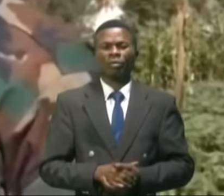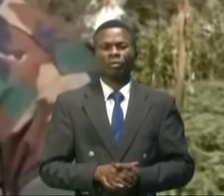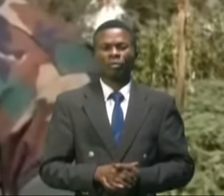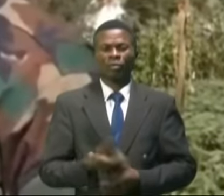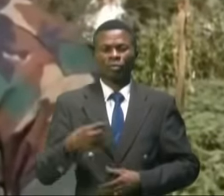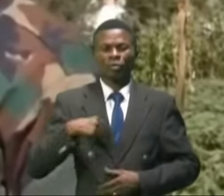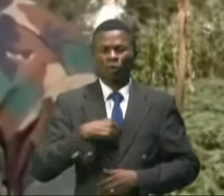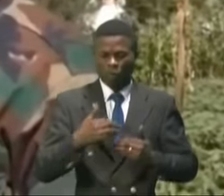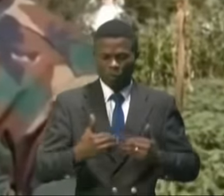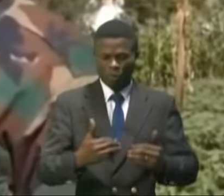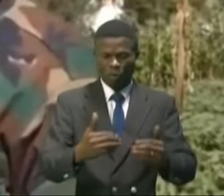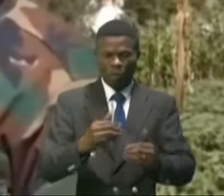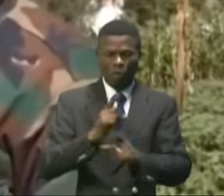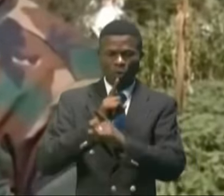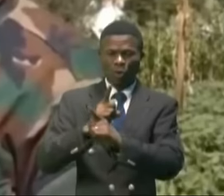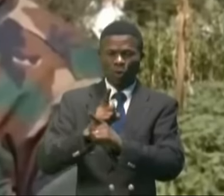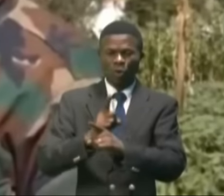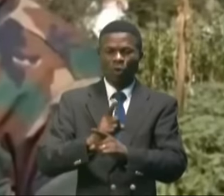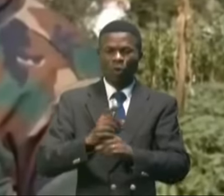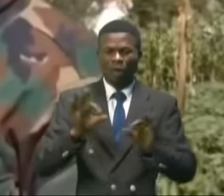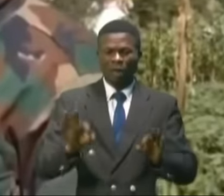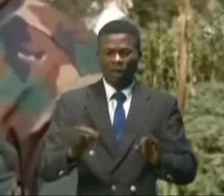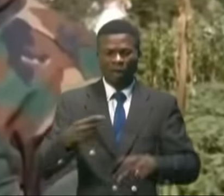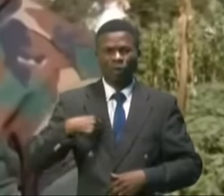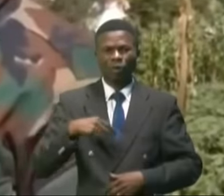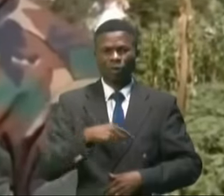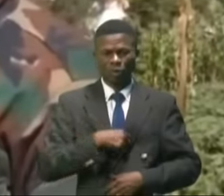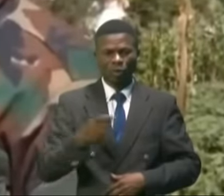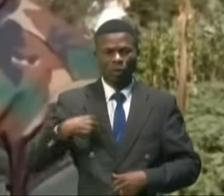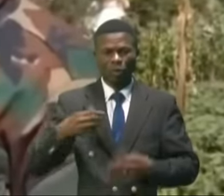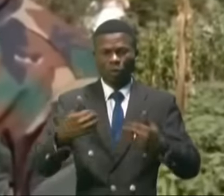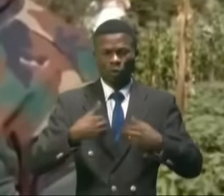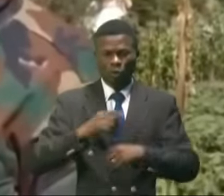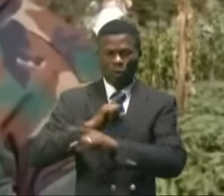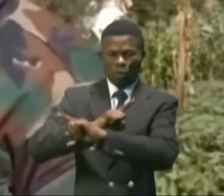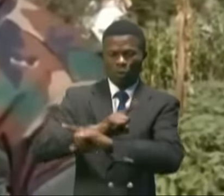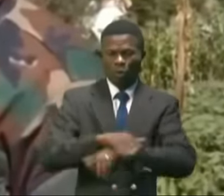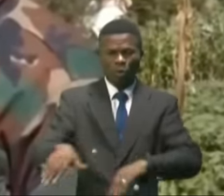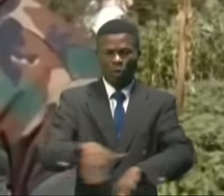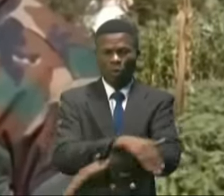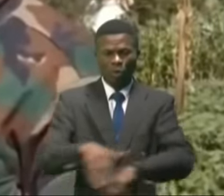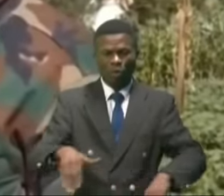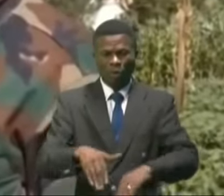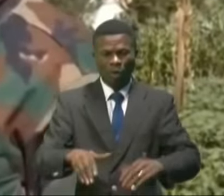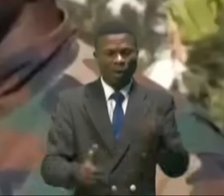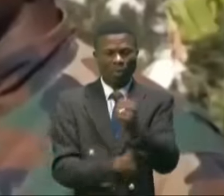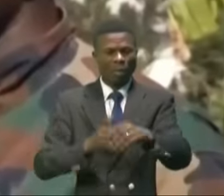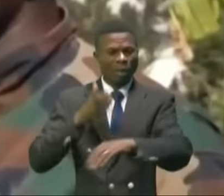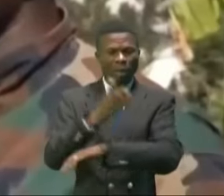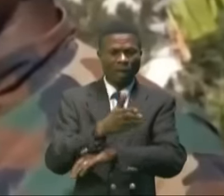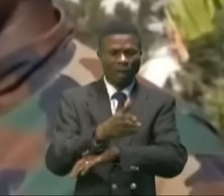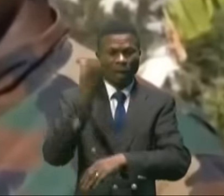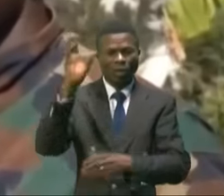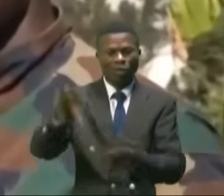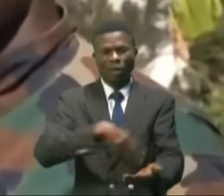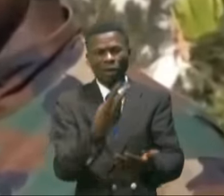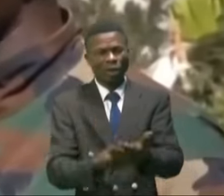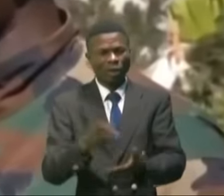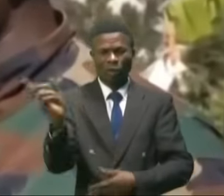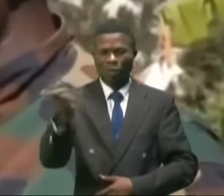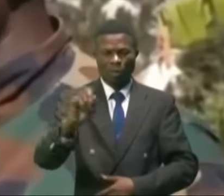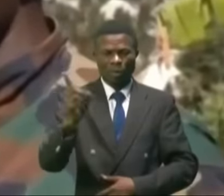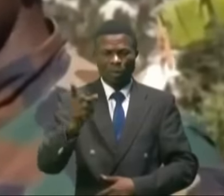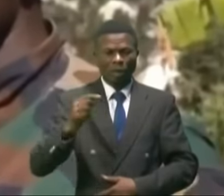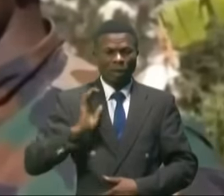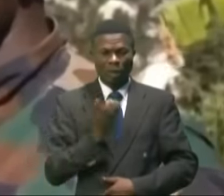Nous continuons de garder notre terre. Nous avons nos barrières ici. Boué-Rimana ne tombera jamais. Minova